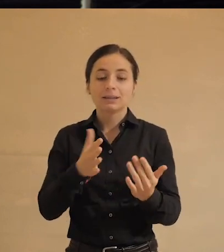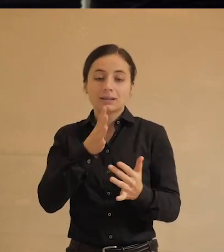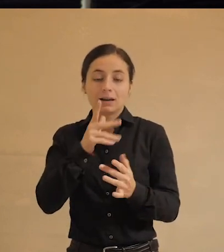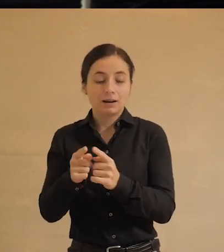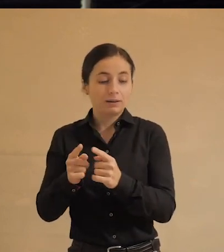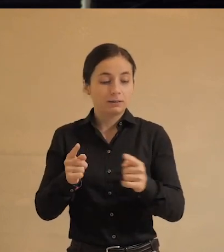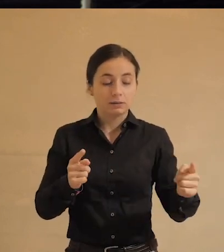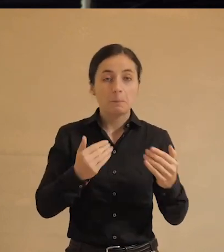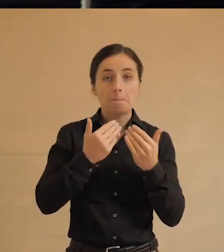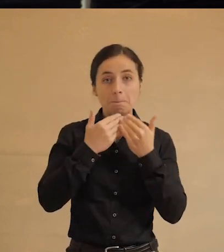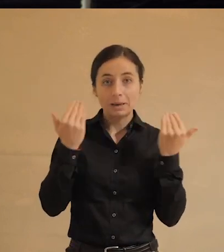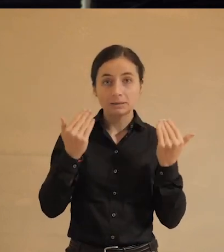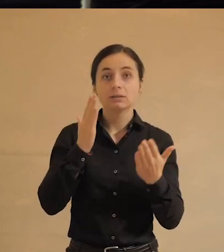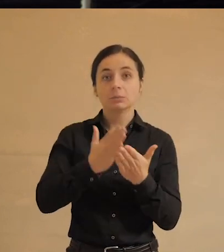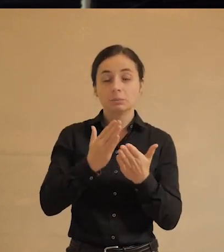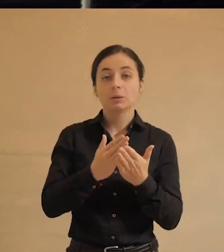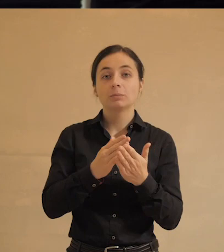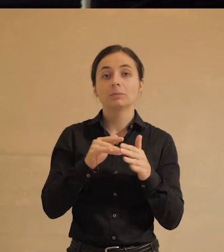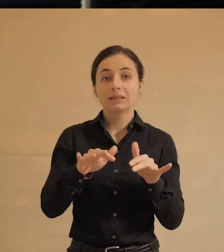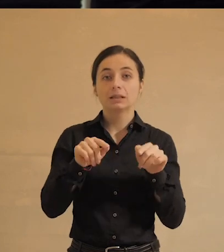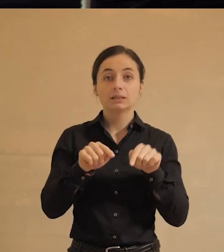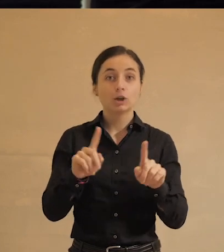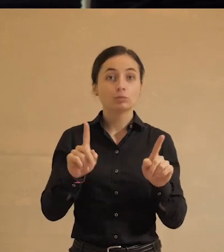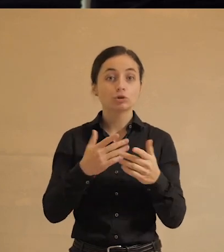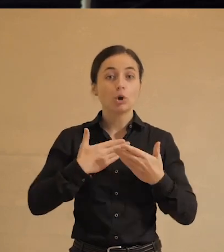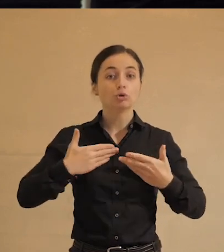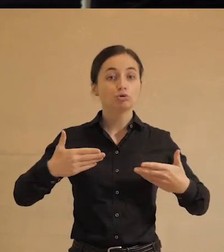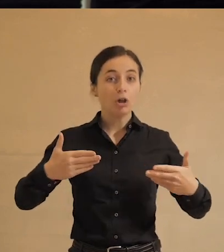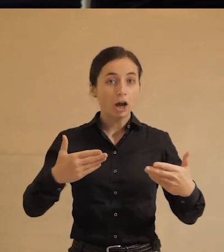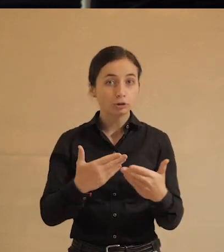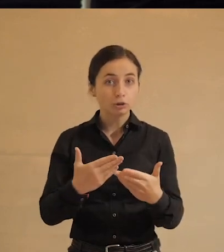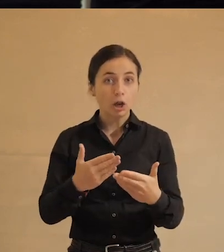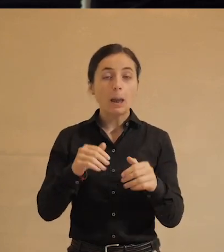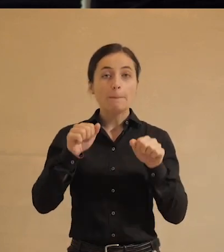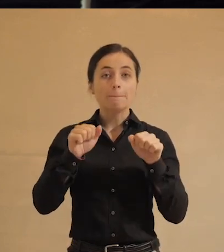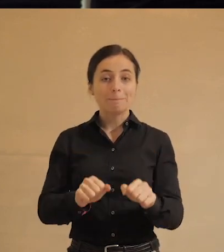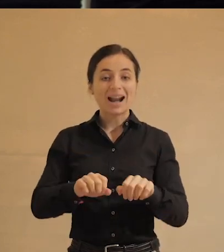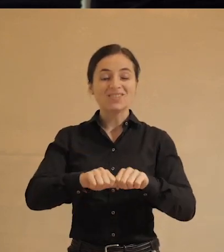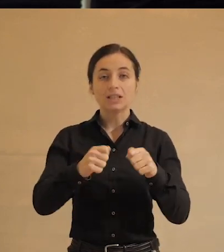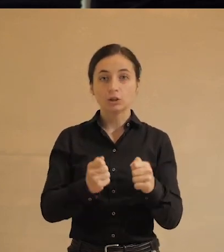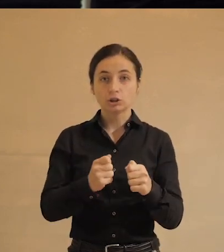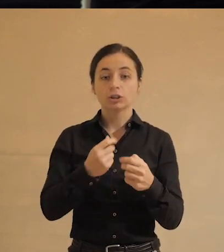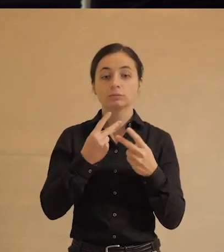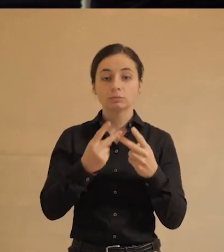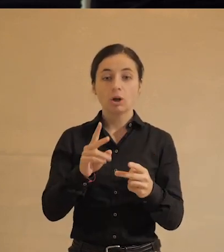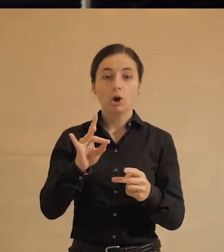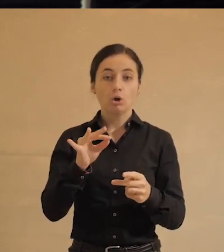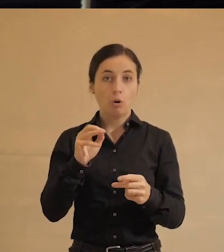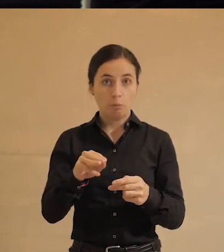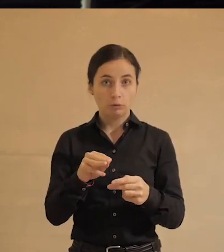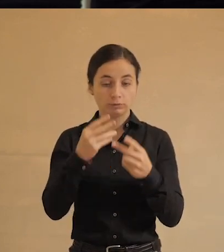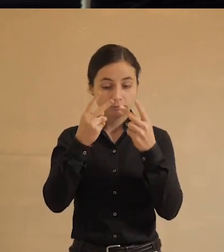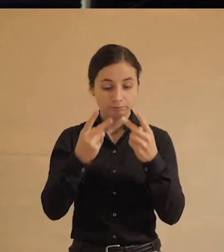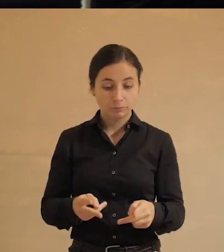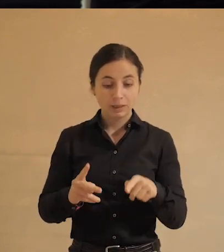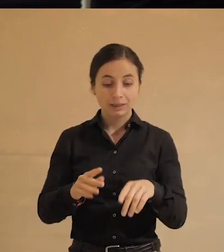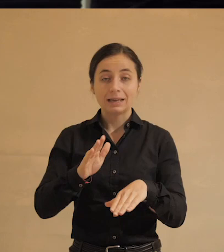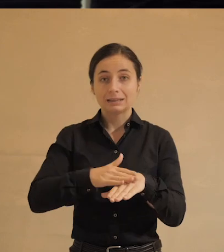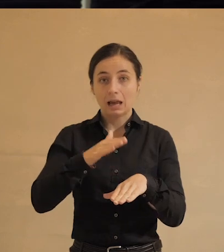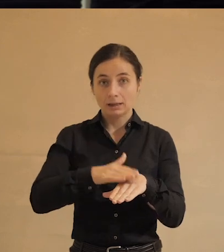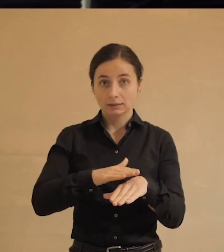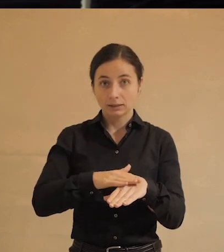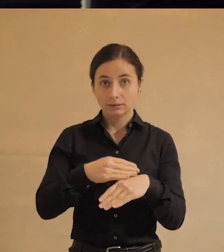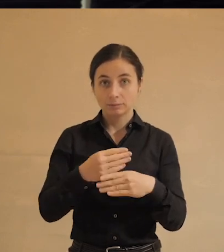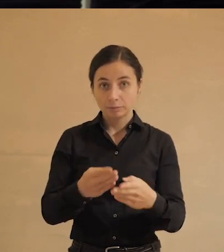последних регулярно имеем дело с тем, что наше правонарушение рассматривает судья робот, он же выносит нам наказание.